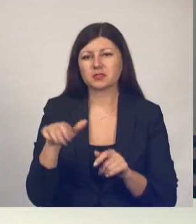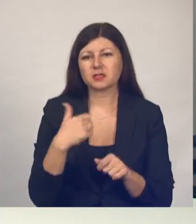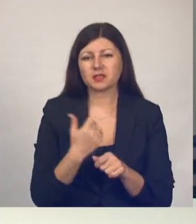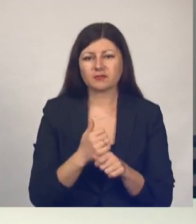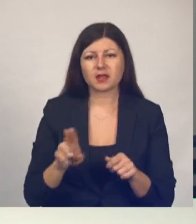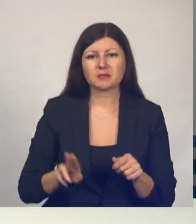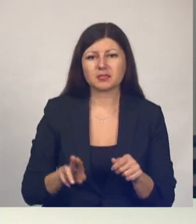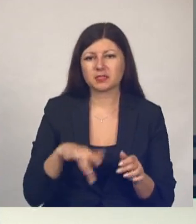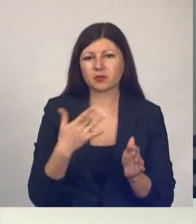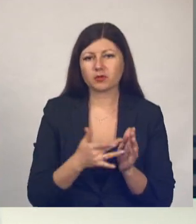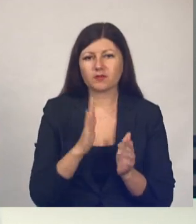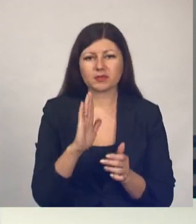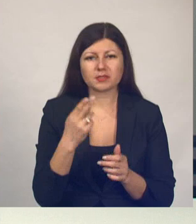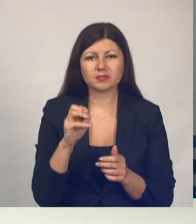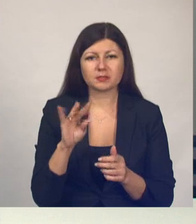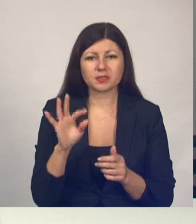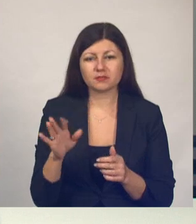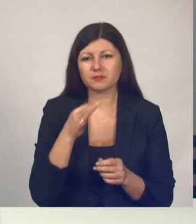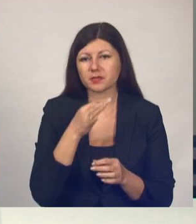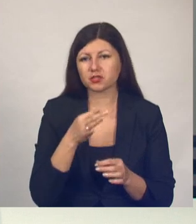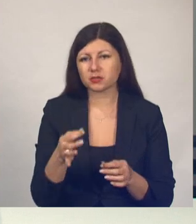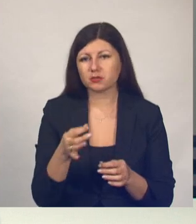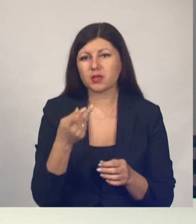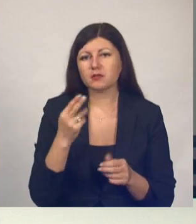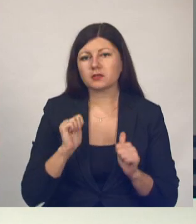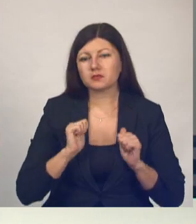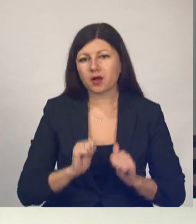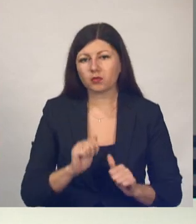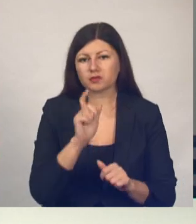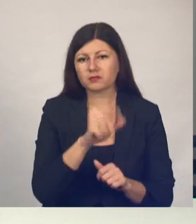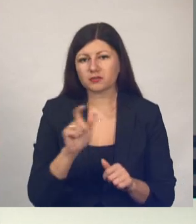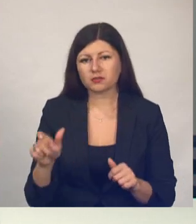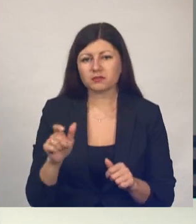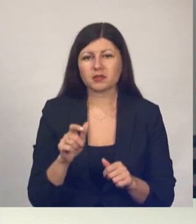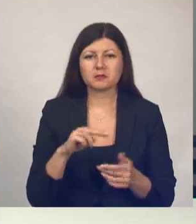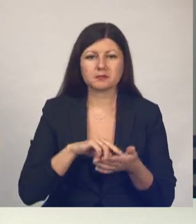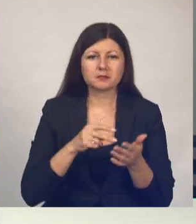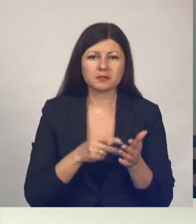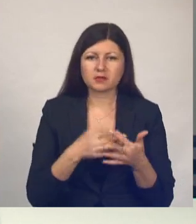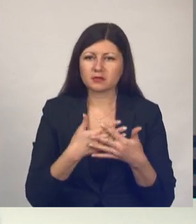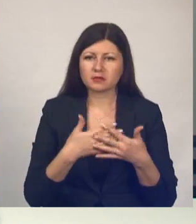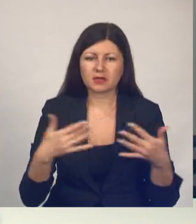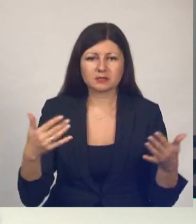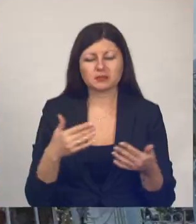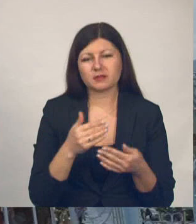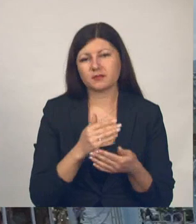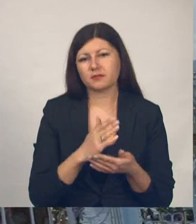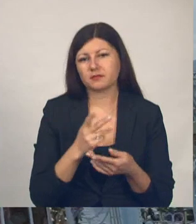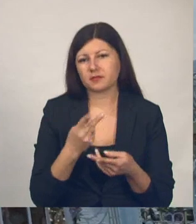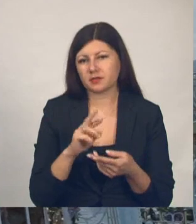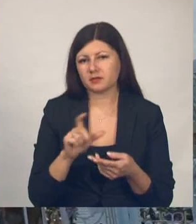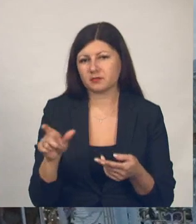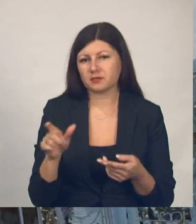администрации города Валентин Демидов подчеркнул, для спокойствия жителей проработали разные варианты развития событий.